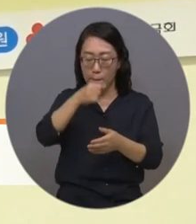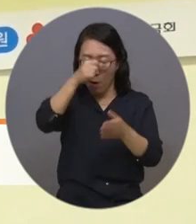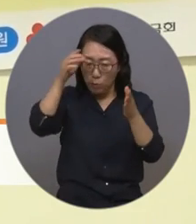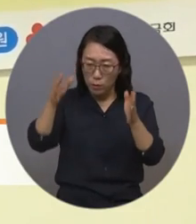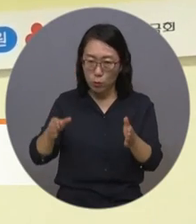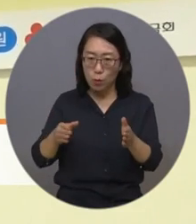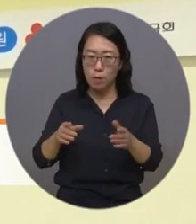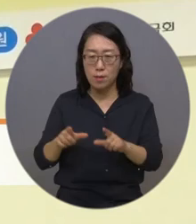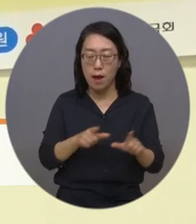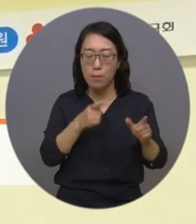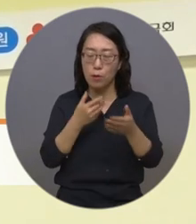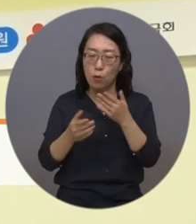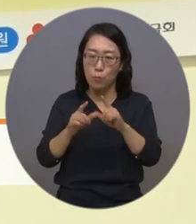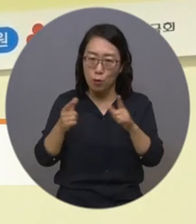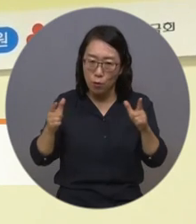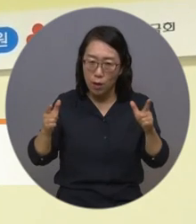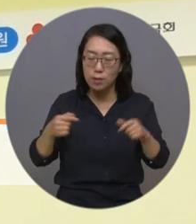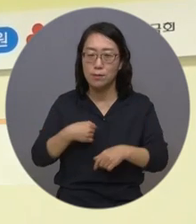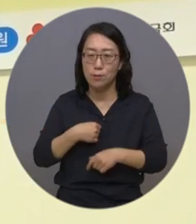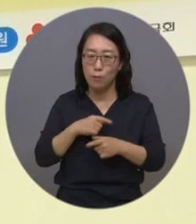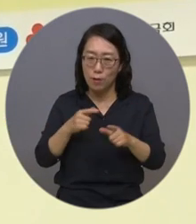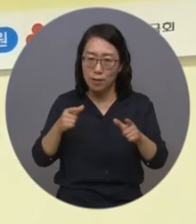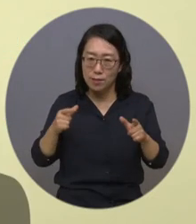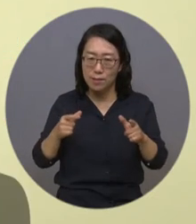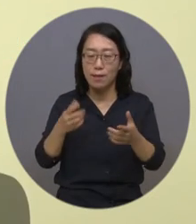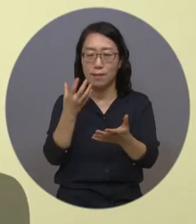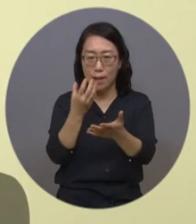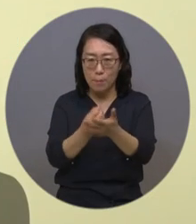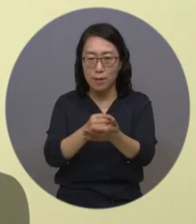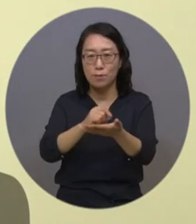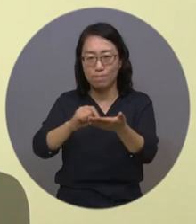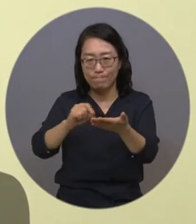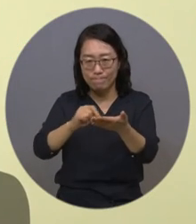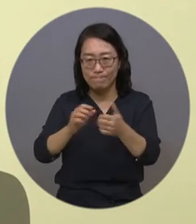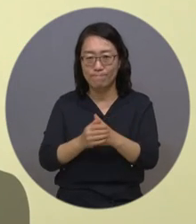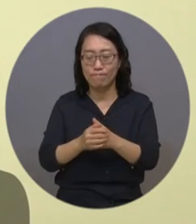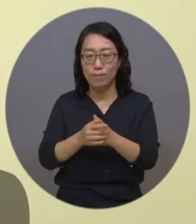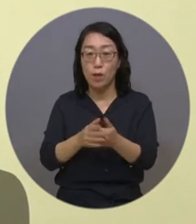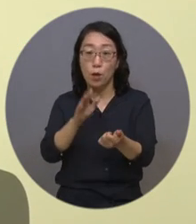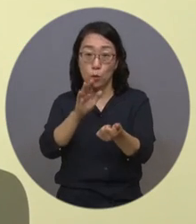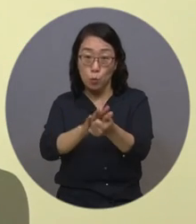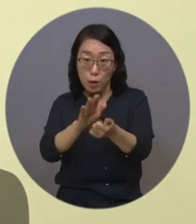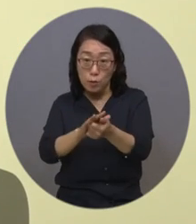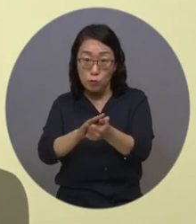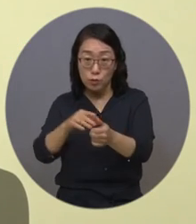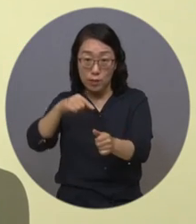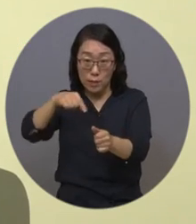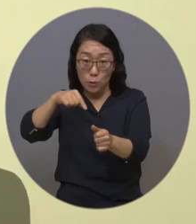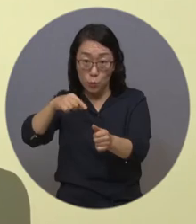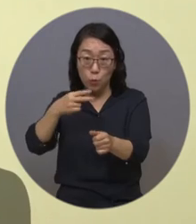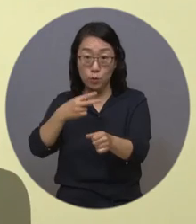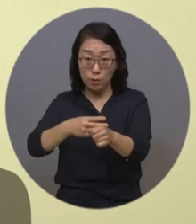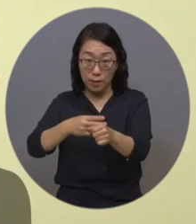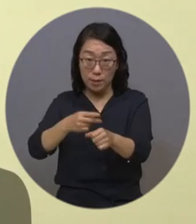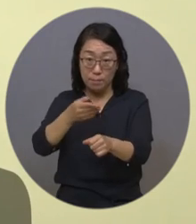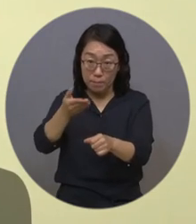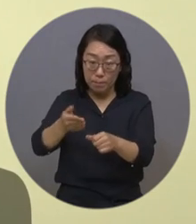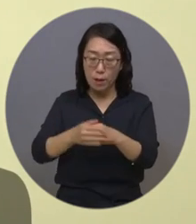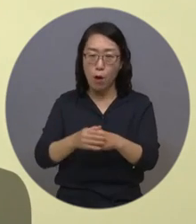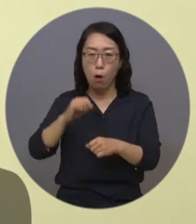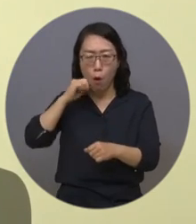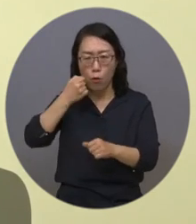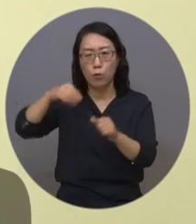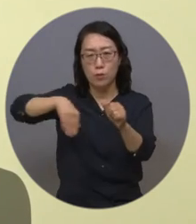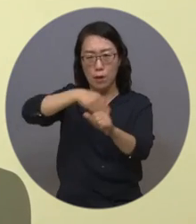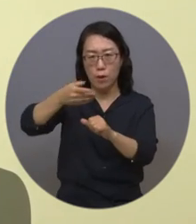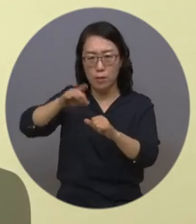발표된 자서전 소풍같은 내 인생에 담았습니다. 자서전 제작에 도움을 준 유병주 지도강사는 어려운 상황 속에서